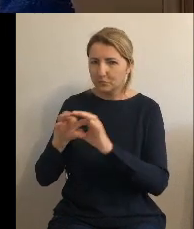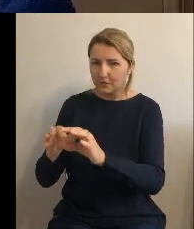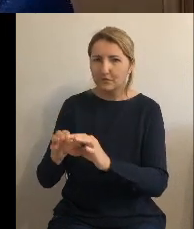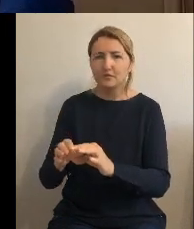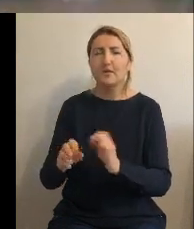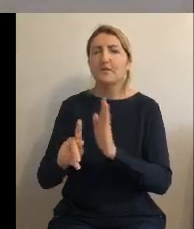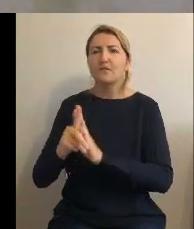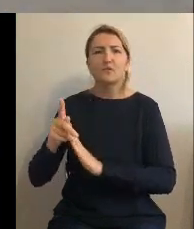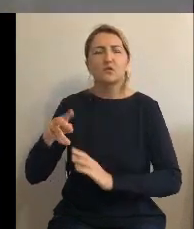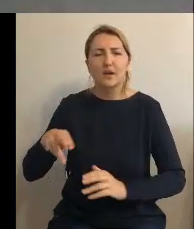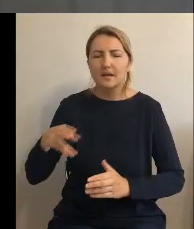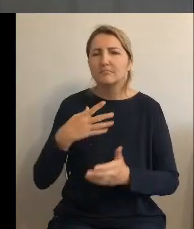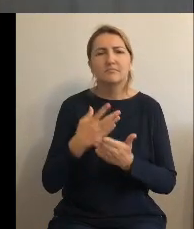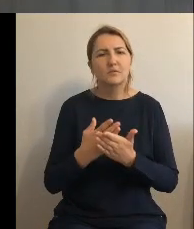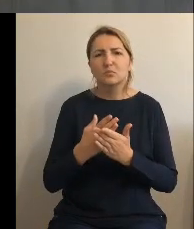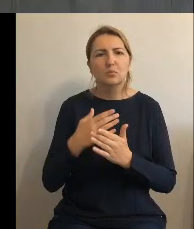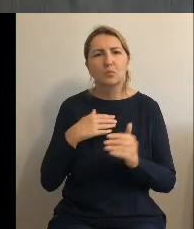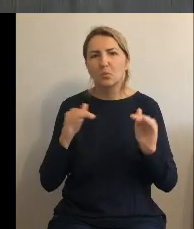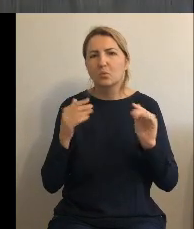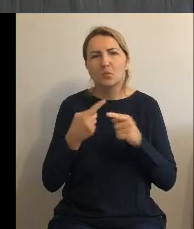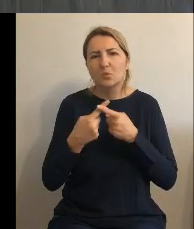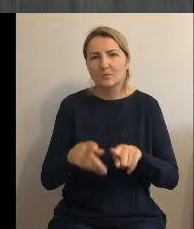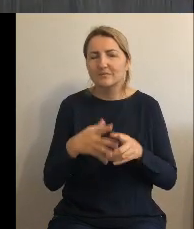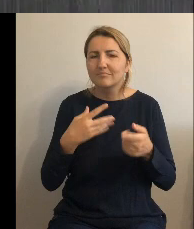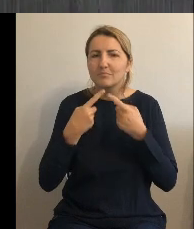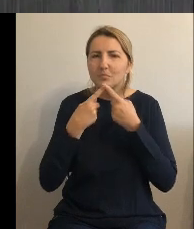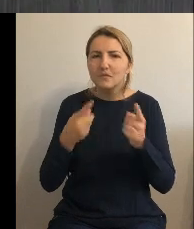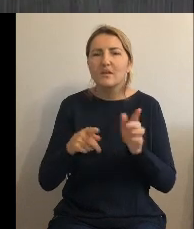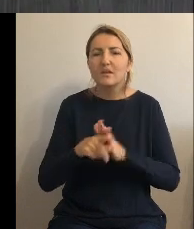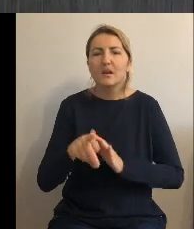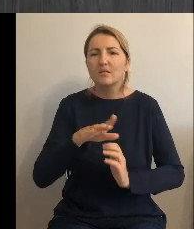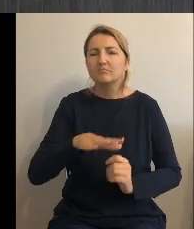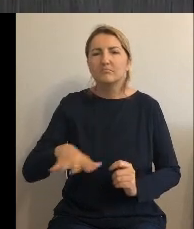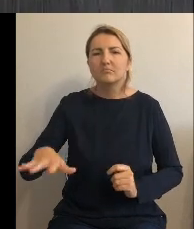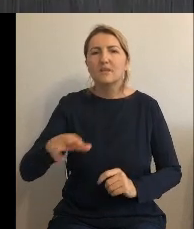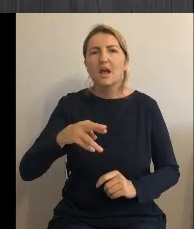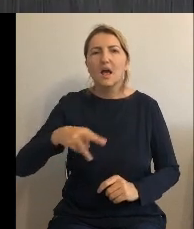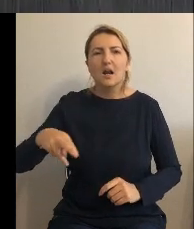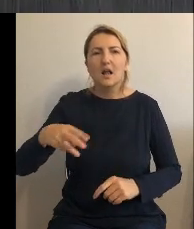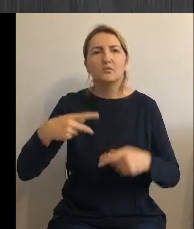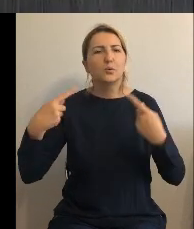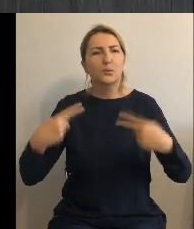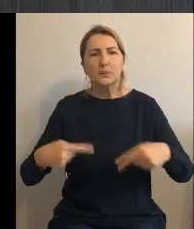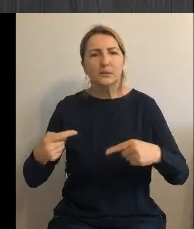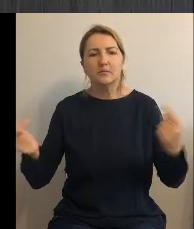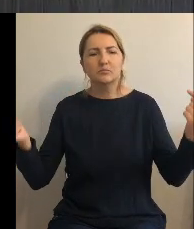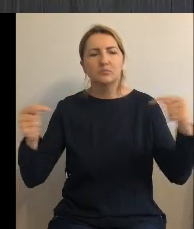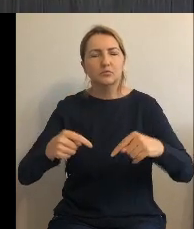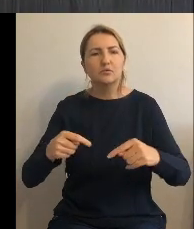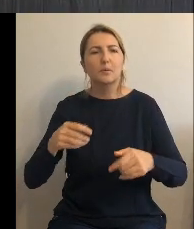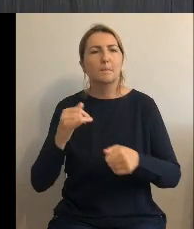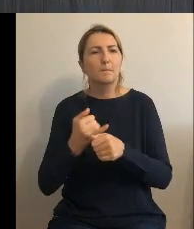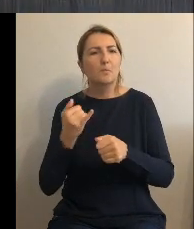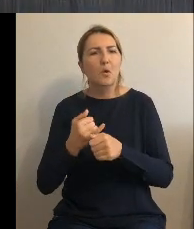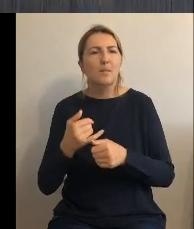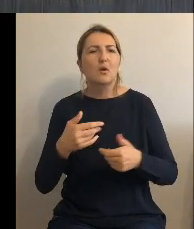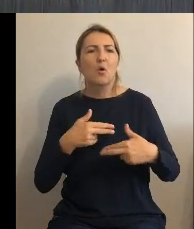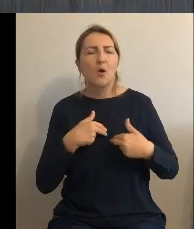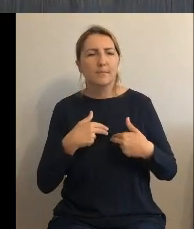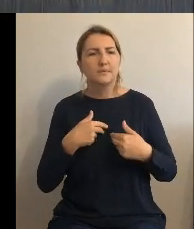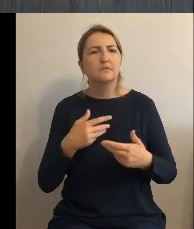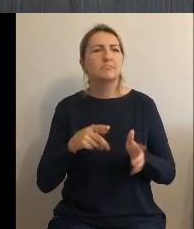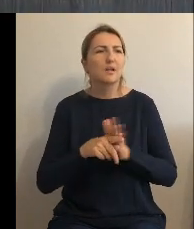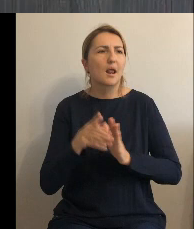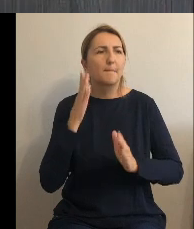dwa zdania dla radnych, którzy nie uczestniczyli w piątek na naszej wspólnej komisji i dla mieszkańców. Mamy odczytany projekt